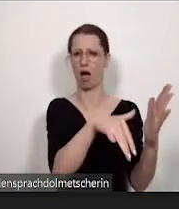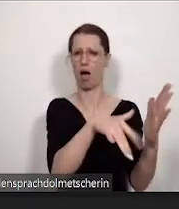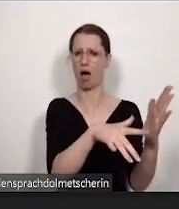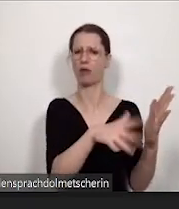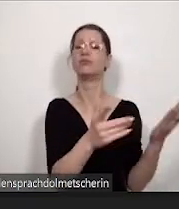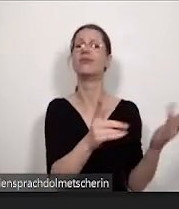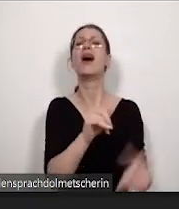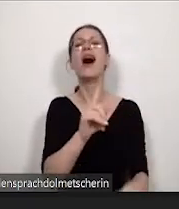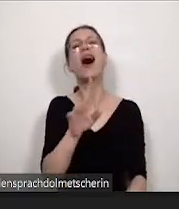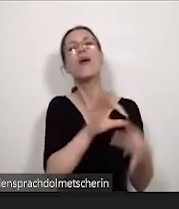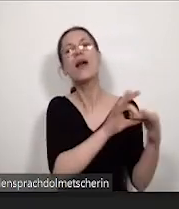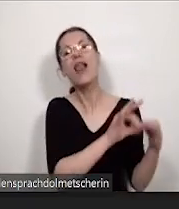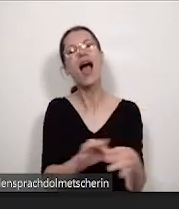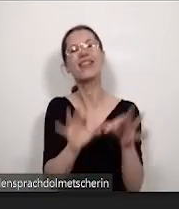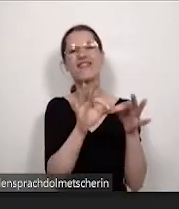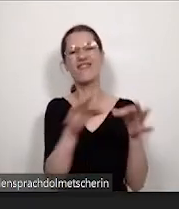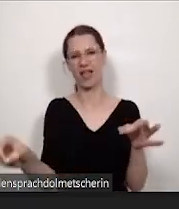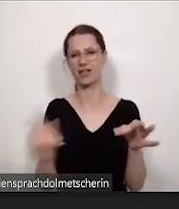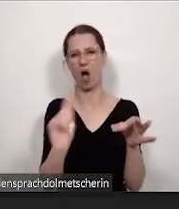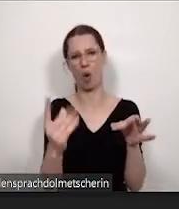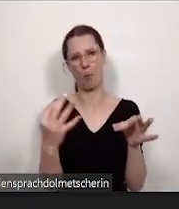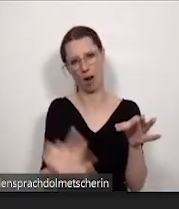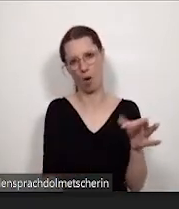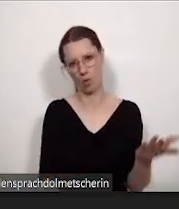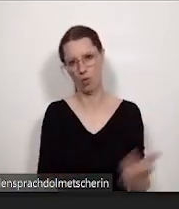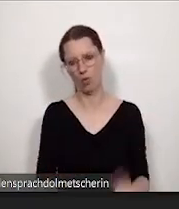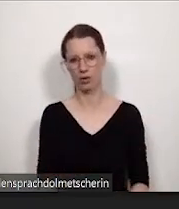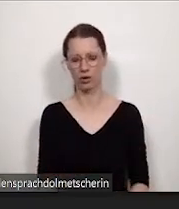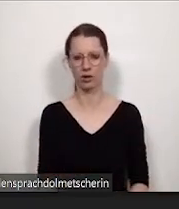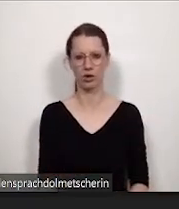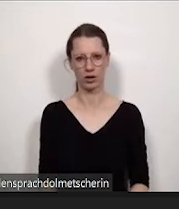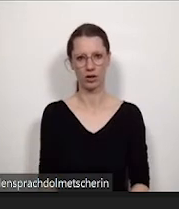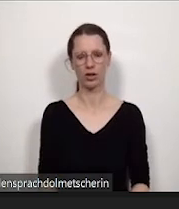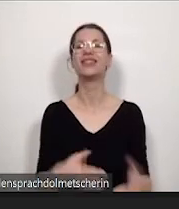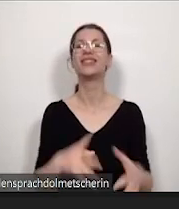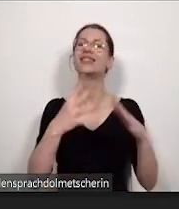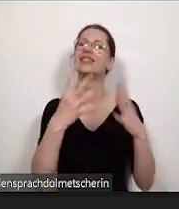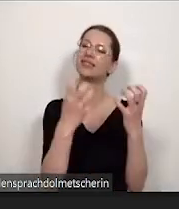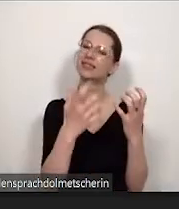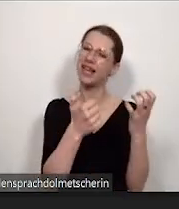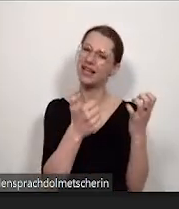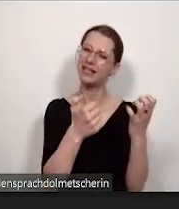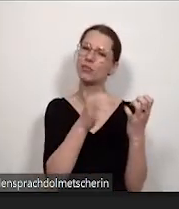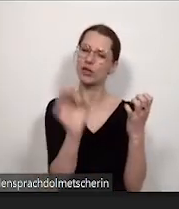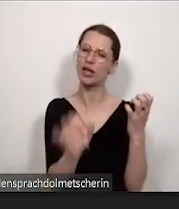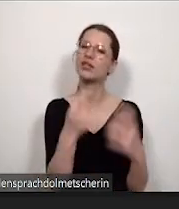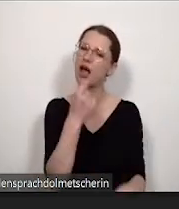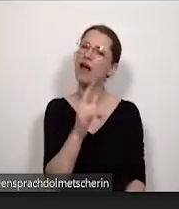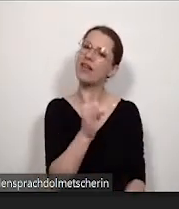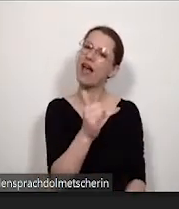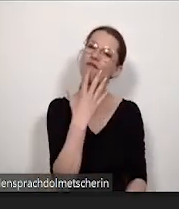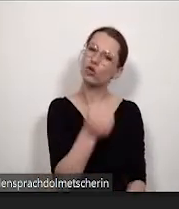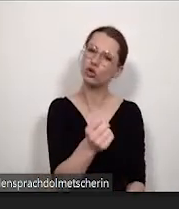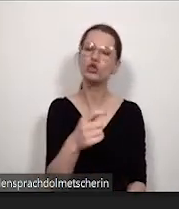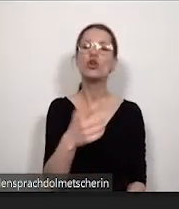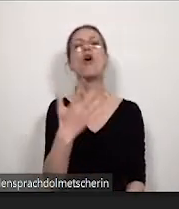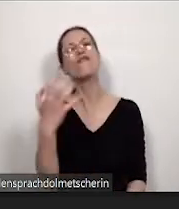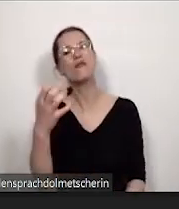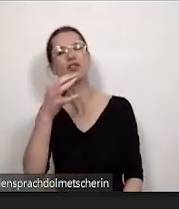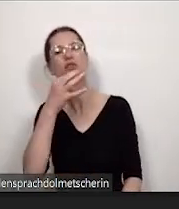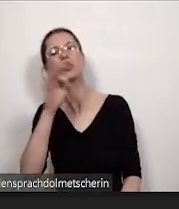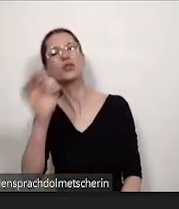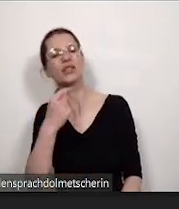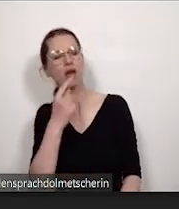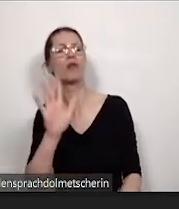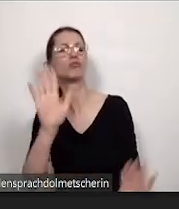Leitfäden waren natürlich hoch im Kurs. Da haben 60 Prozent gesagt, das wünschen wir uns und 50 Prozent, das gibt es schon,